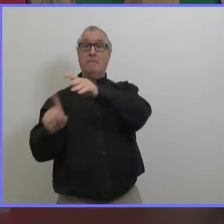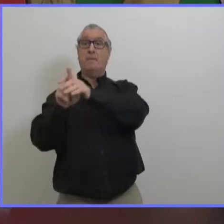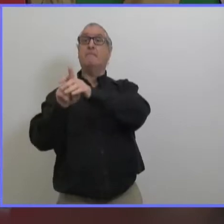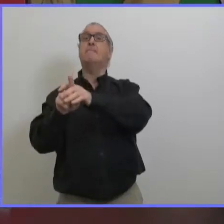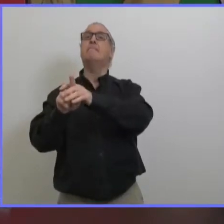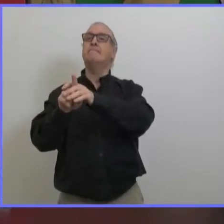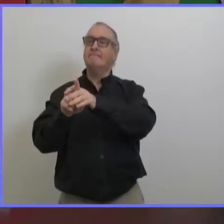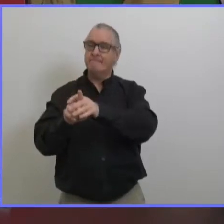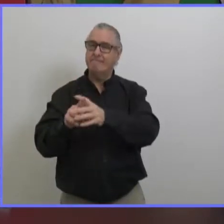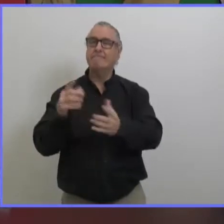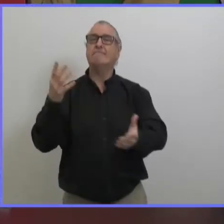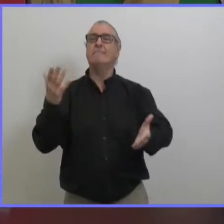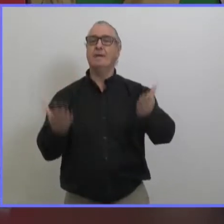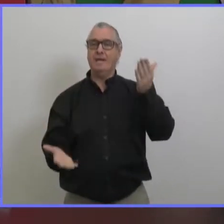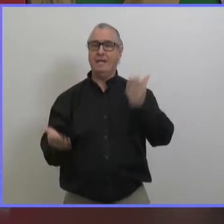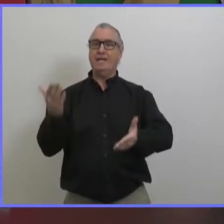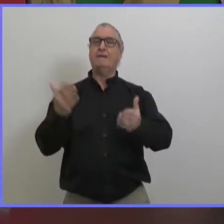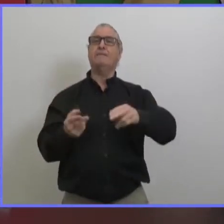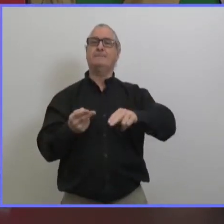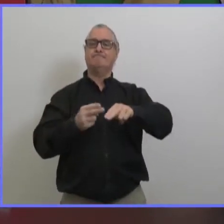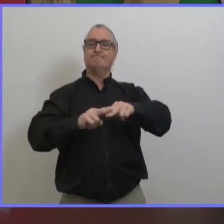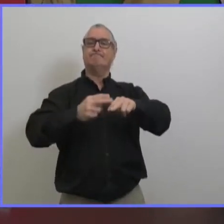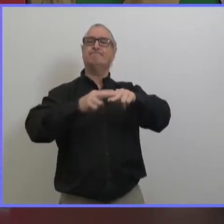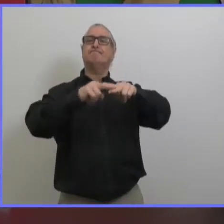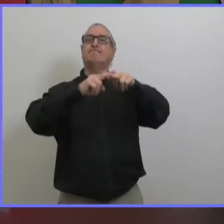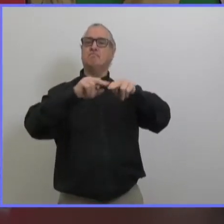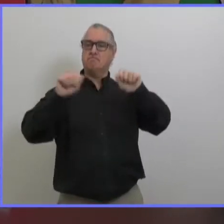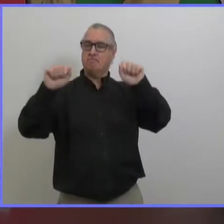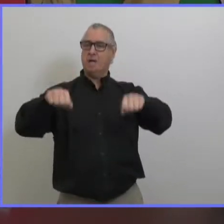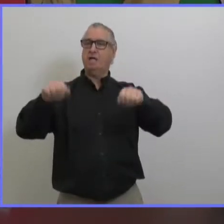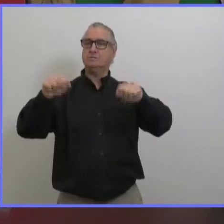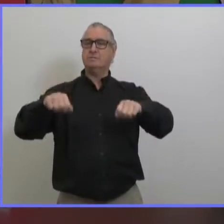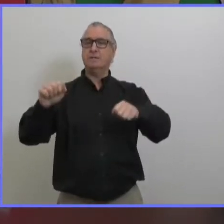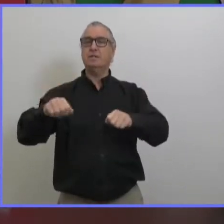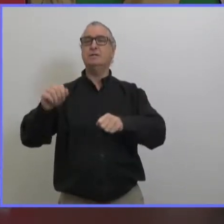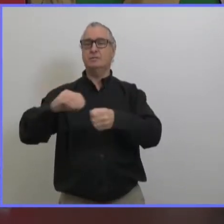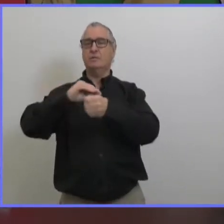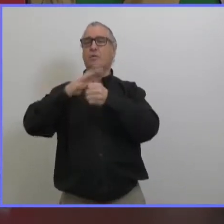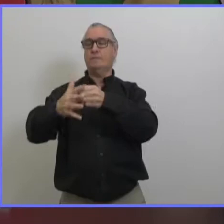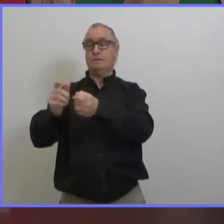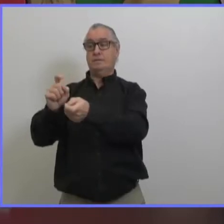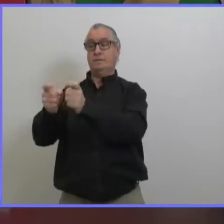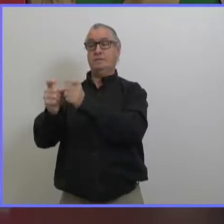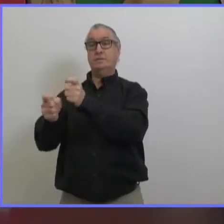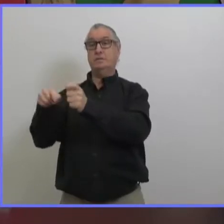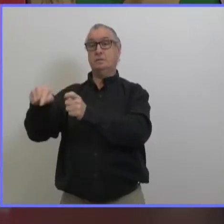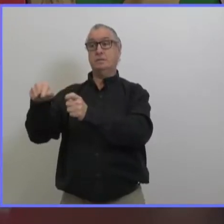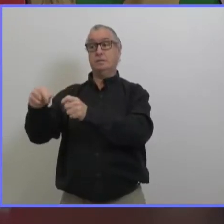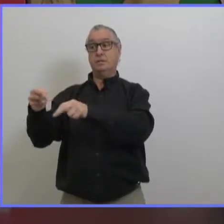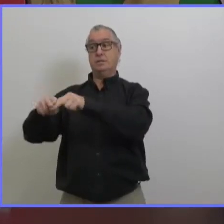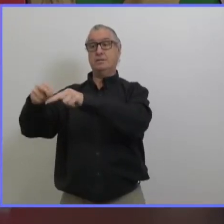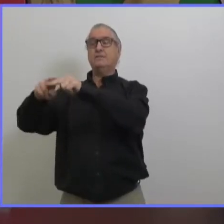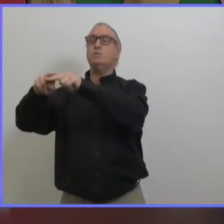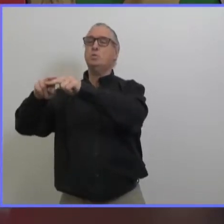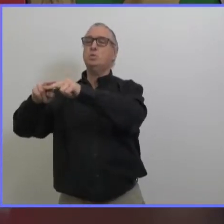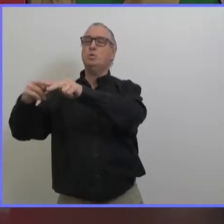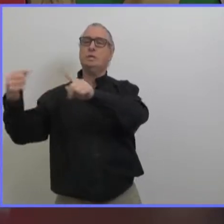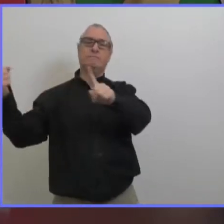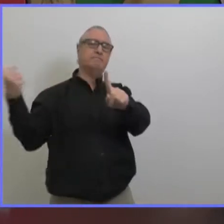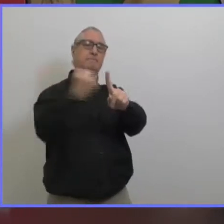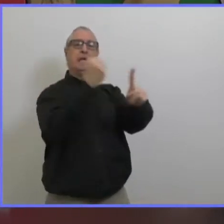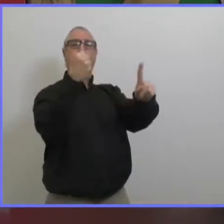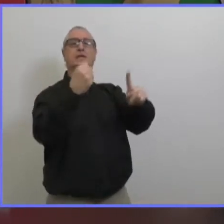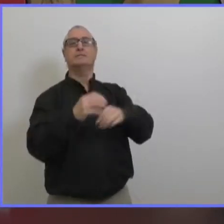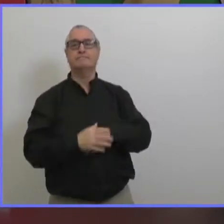bien malheureusement on va voir un inversement de cette tendance nous allons voir une tendance à la hausse malheureusement c'est très difficile d